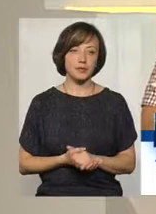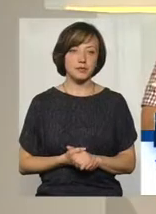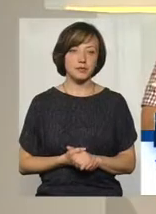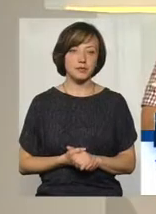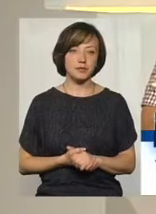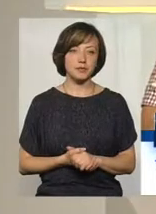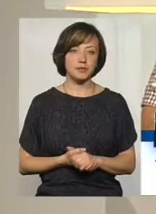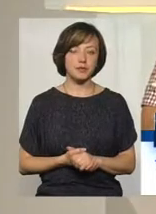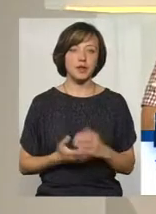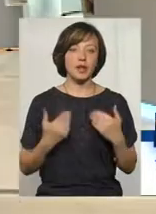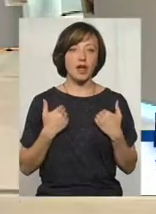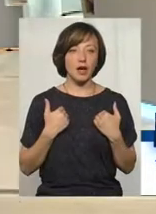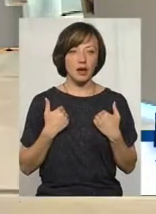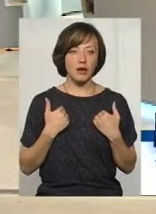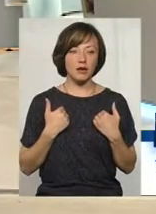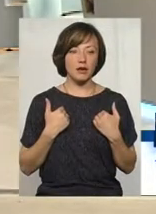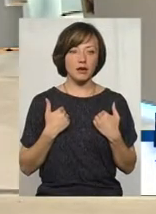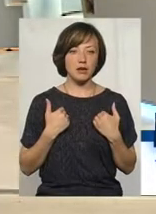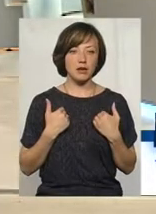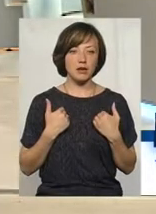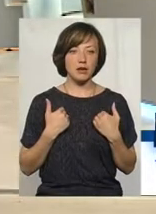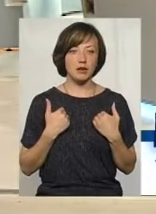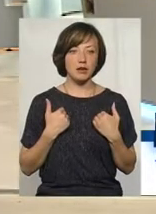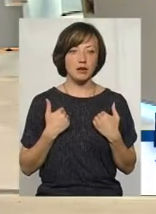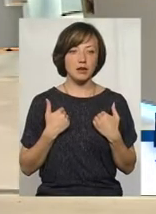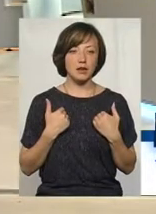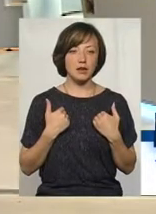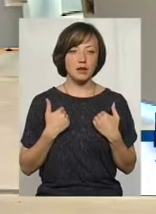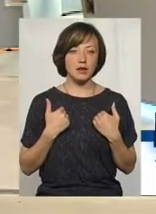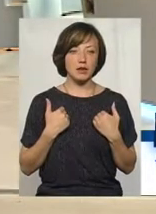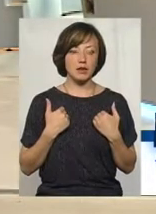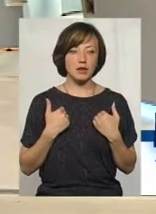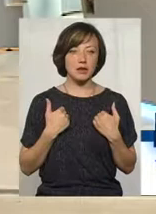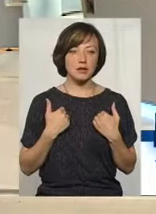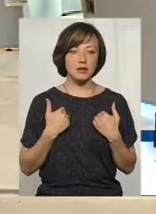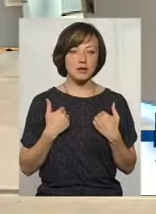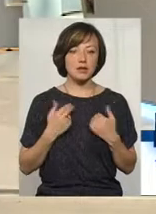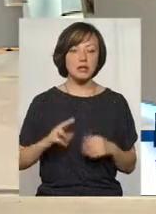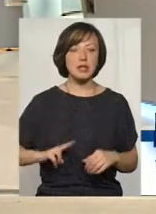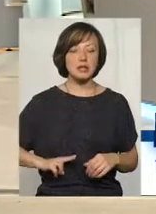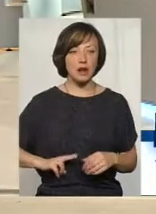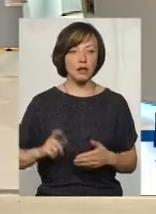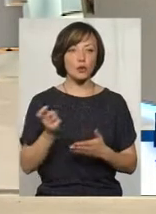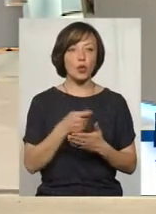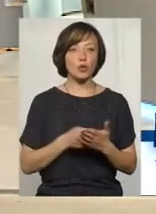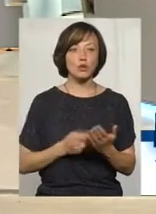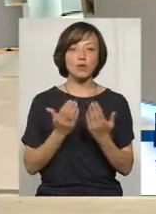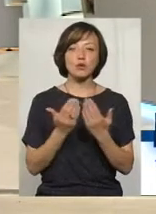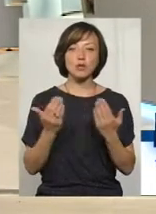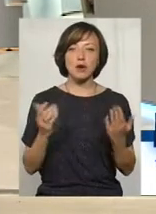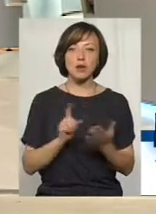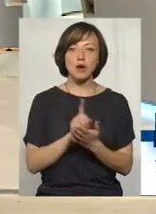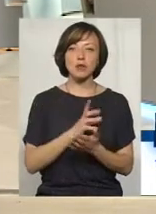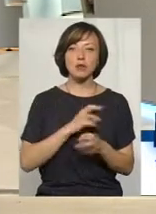Я думаю, що директором художнього музею має бути